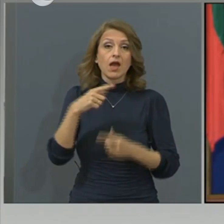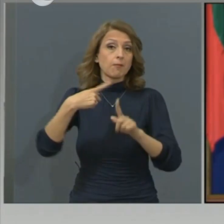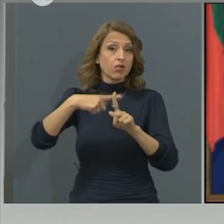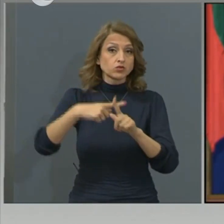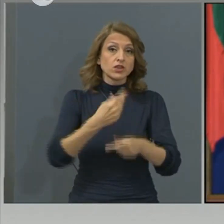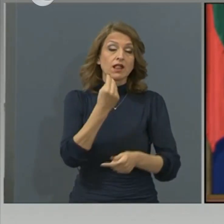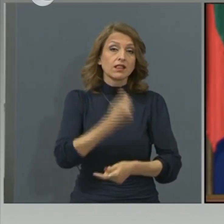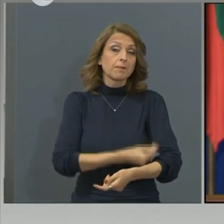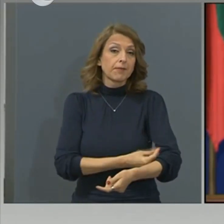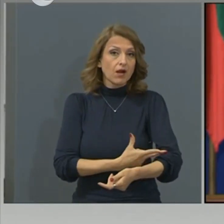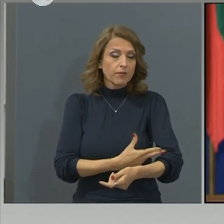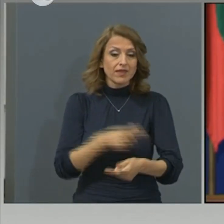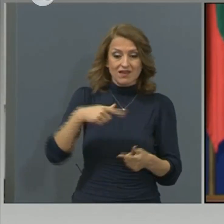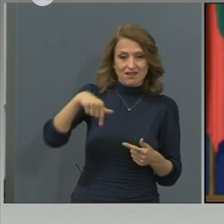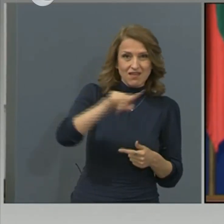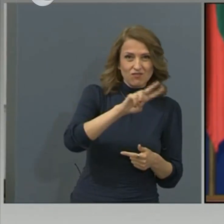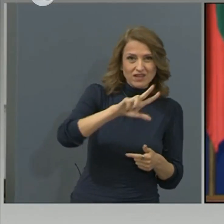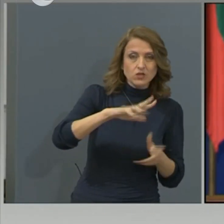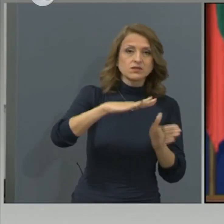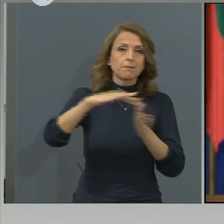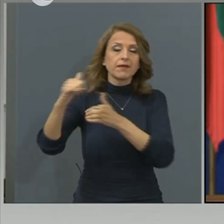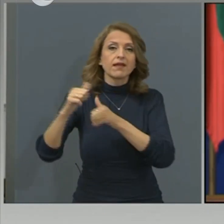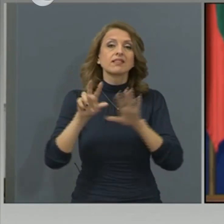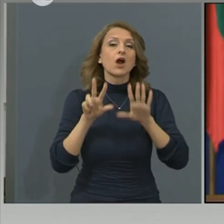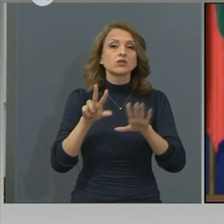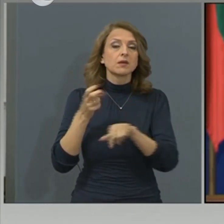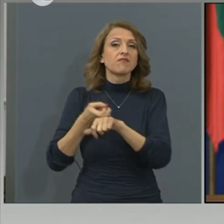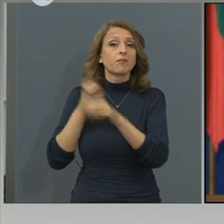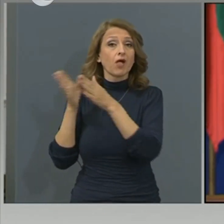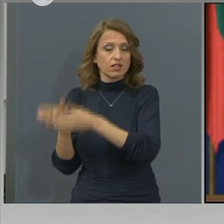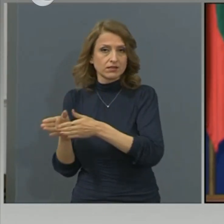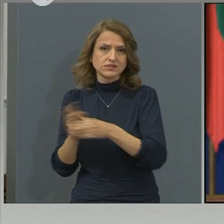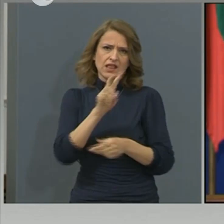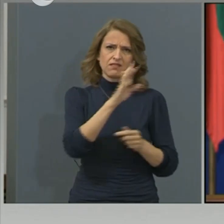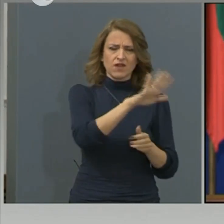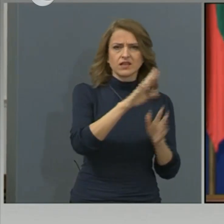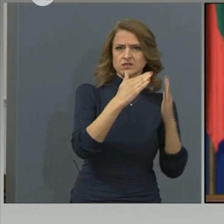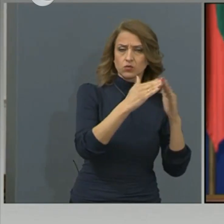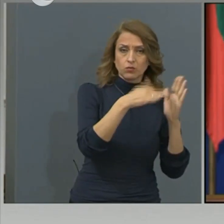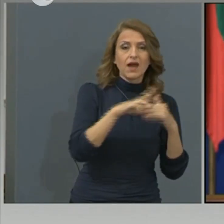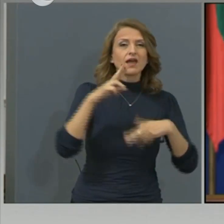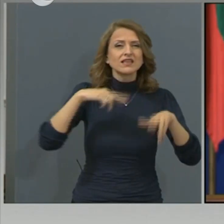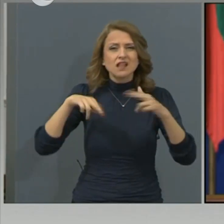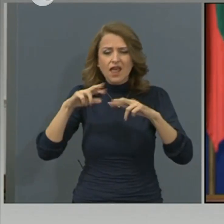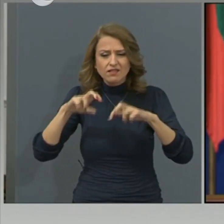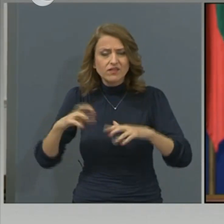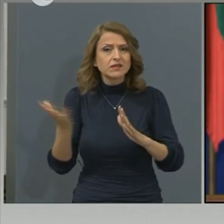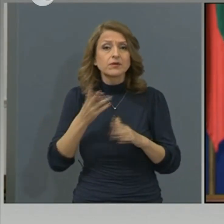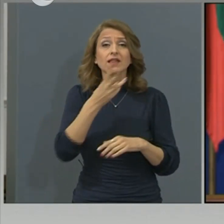От тях приятиви за болнично лечение са 8. Изследванията иначе са над 390.